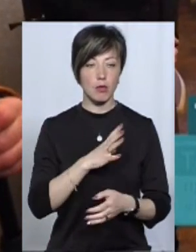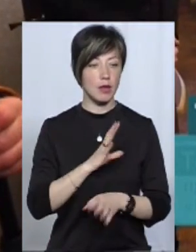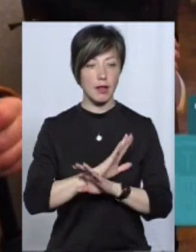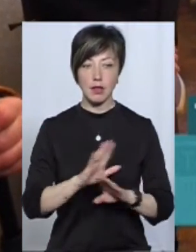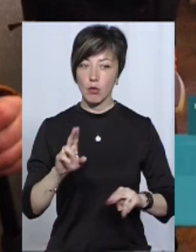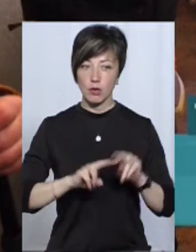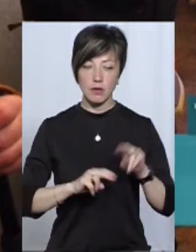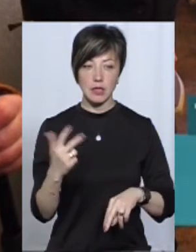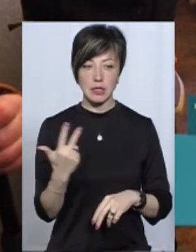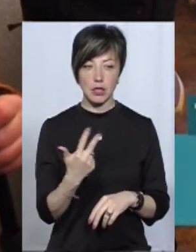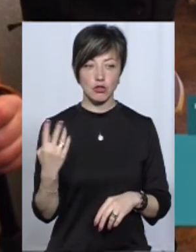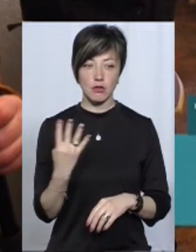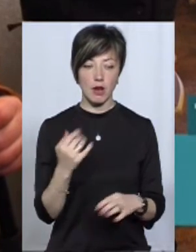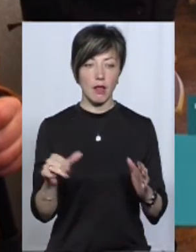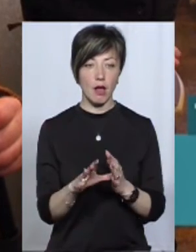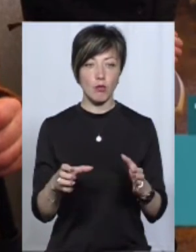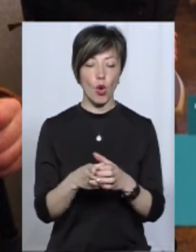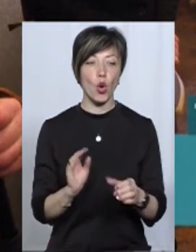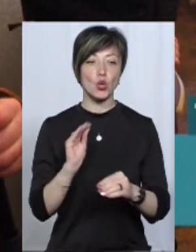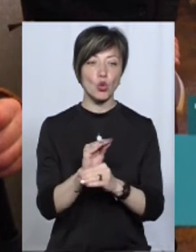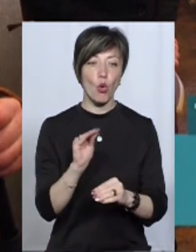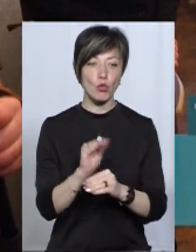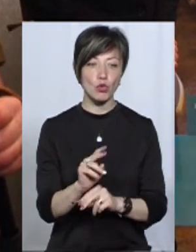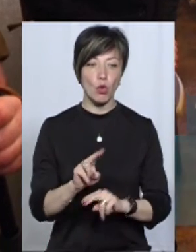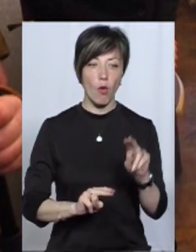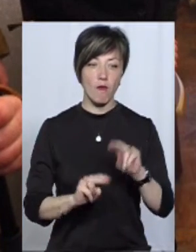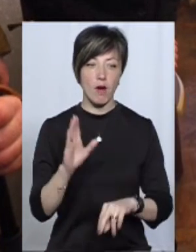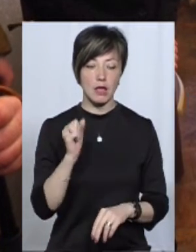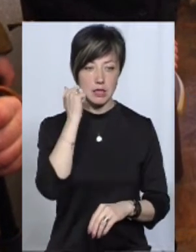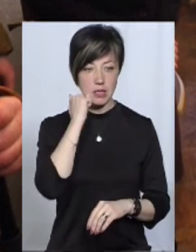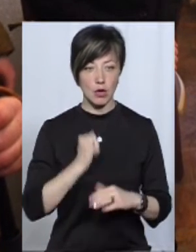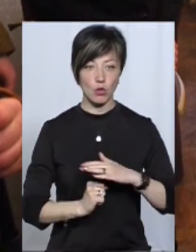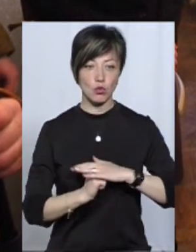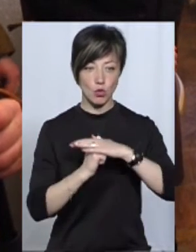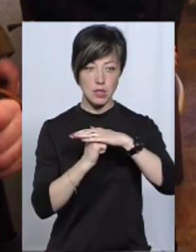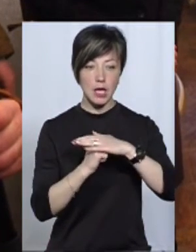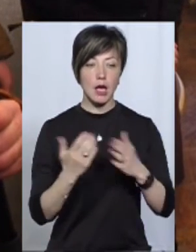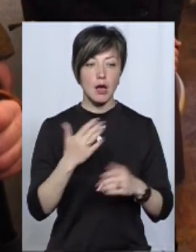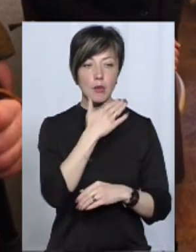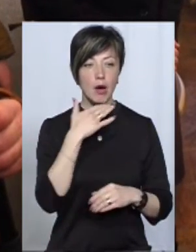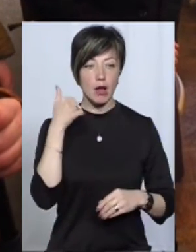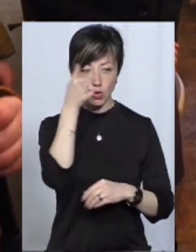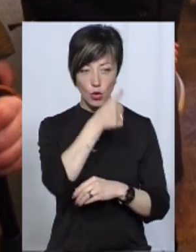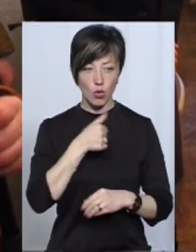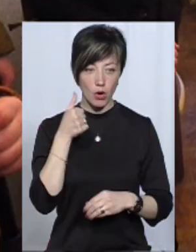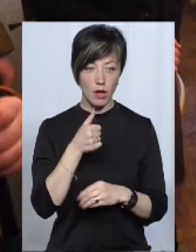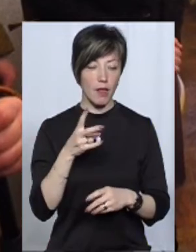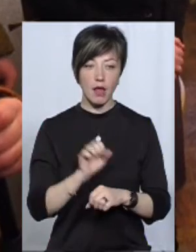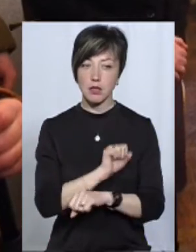будівництво третього, четвертого енергоблоку, а добудова на старих конструкціях, які багато років були